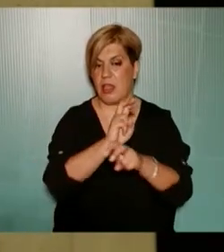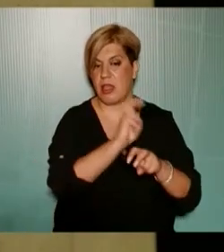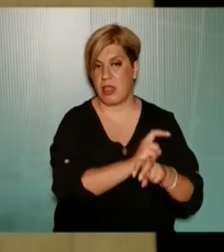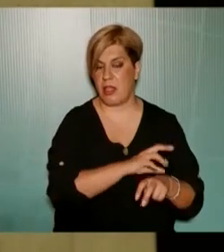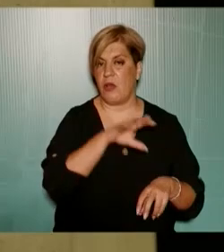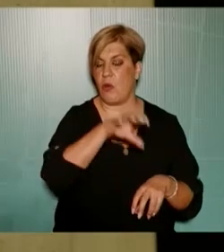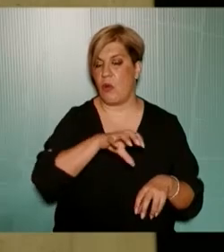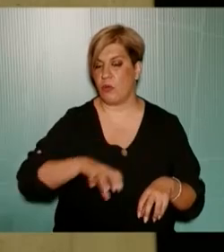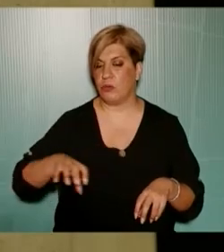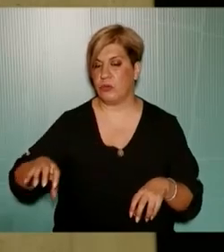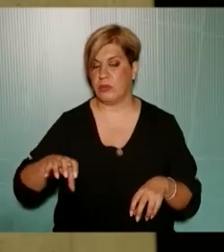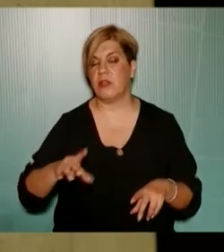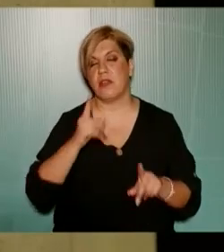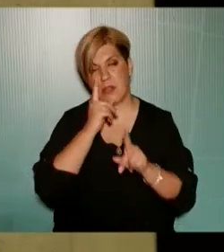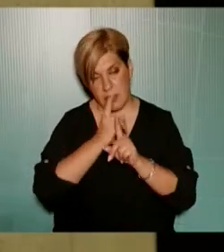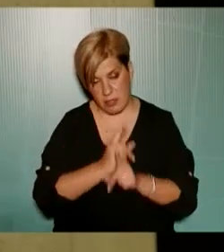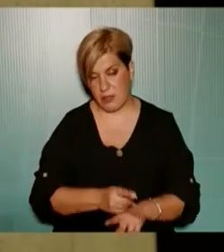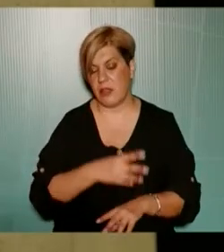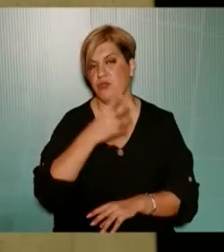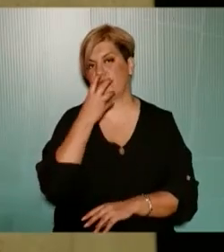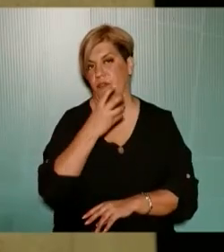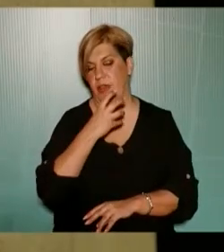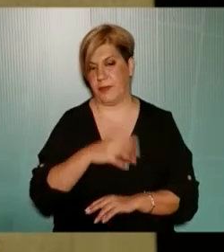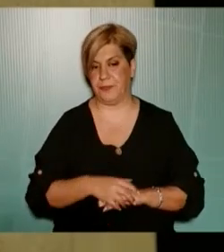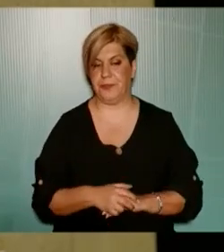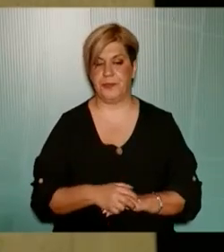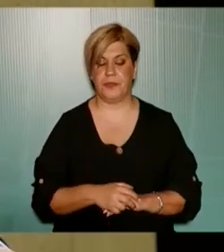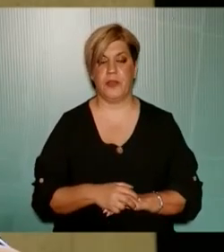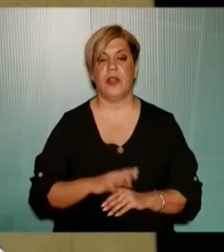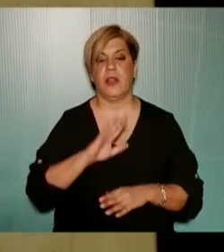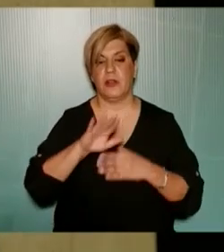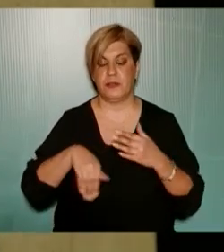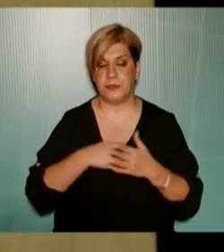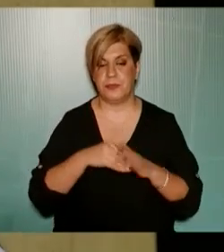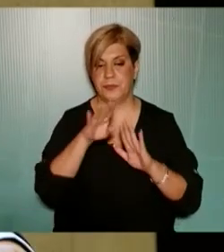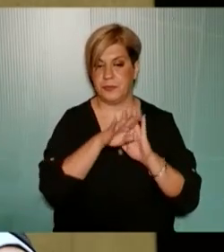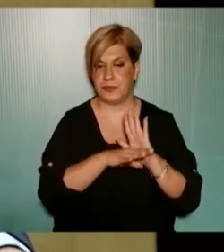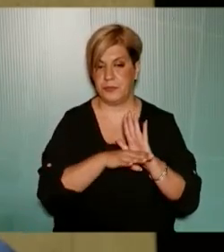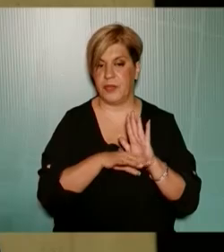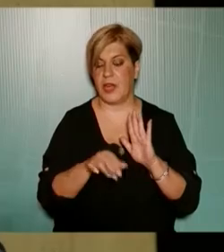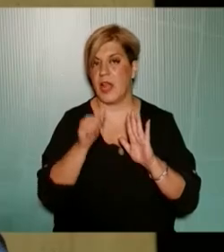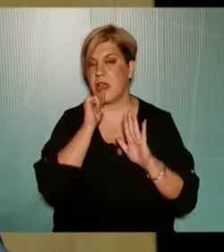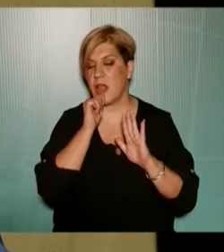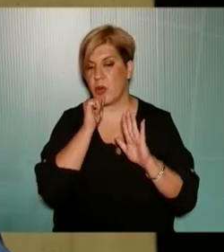χώρους ήταν ιδιαίτερα σοβαρά. Ολοκληρώσαμε το πρόγραμμα για νερό